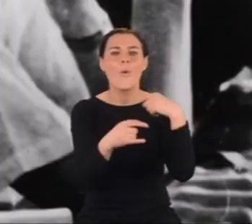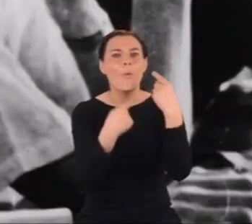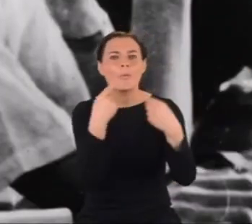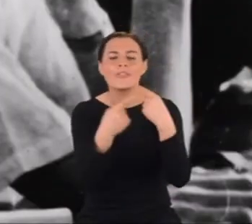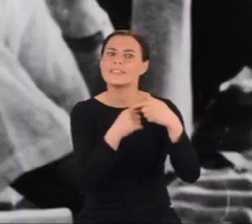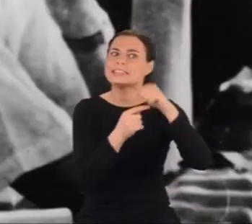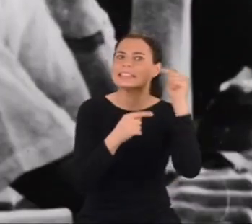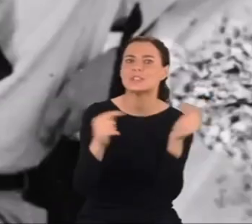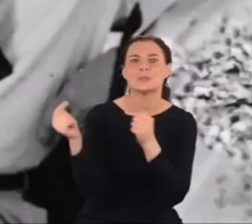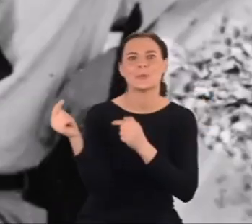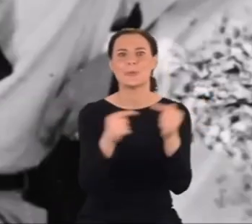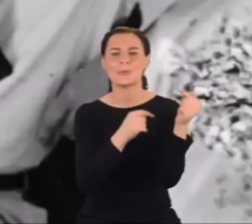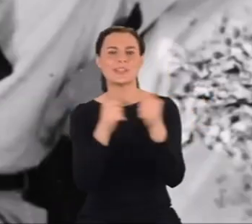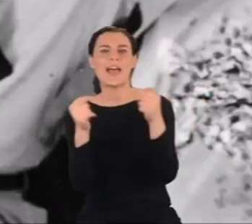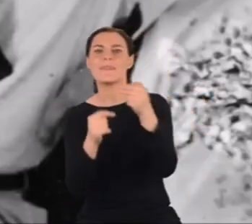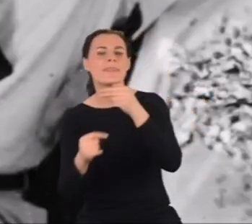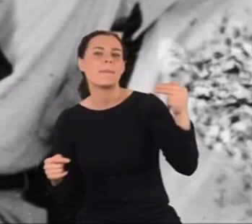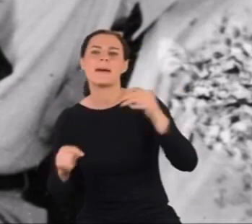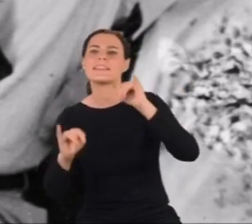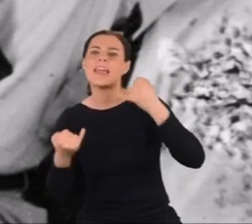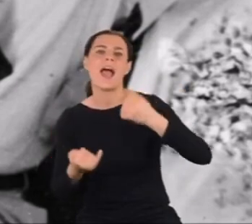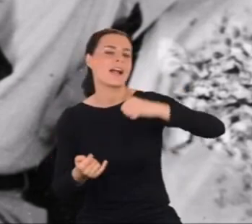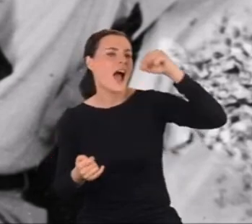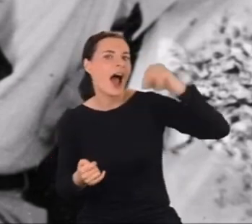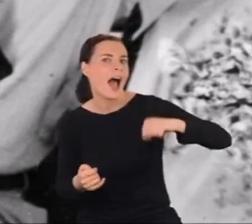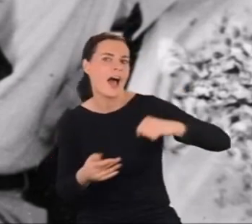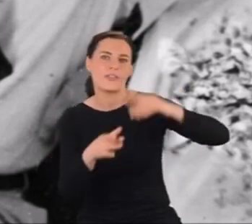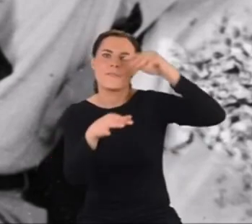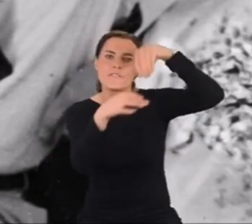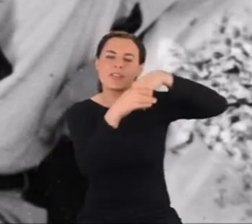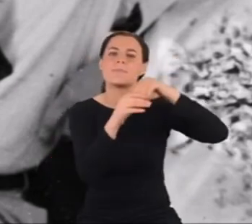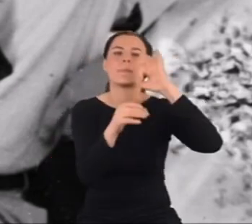długim dyskusjom na temat atomu i jego jądra.